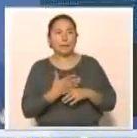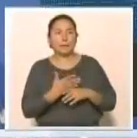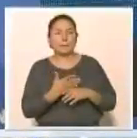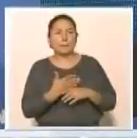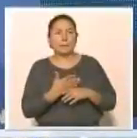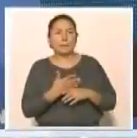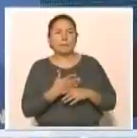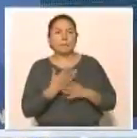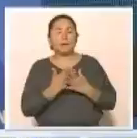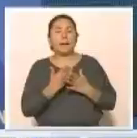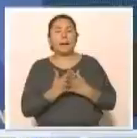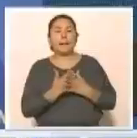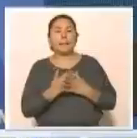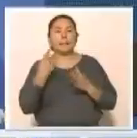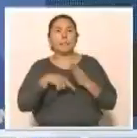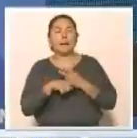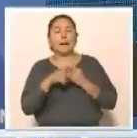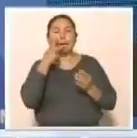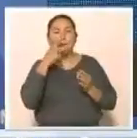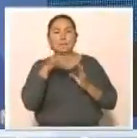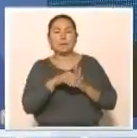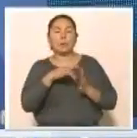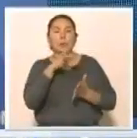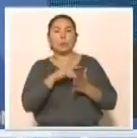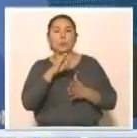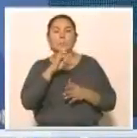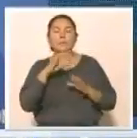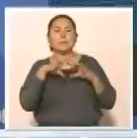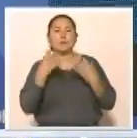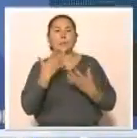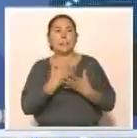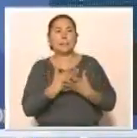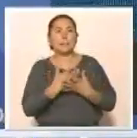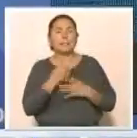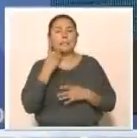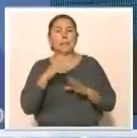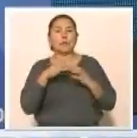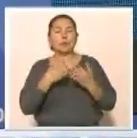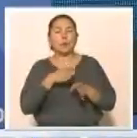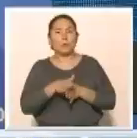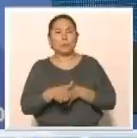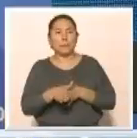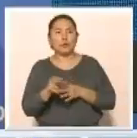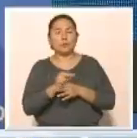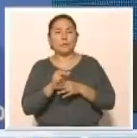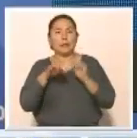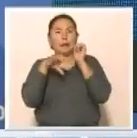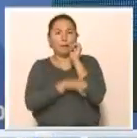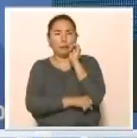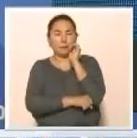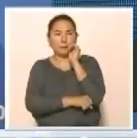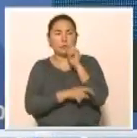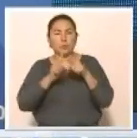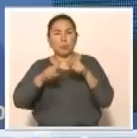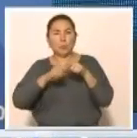жоғарлығыда, бірақ оған қарамастан бізде жан өзендегі стадион бар. Жан өзендегі стадион толқтай жұмыстары аяқталып жатыр,